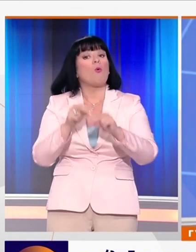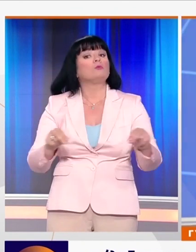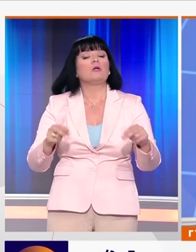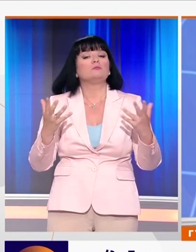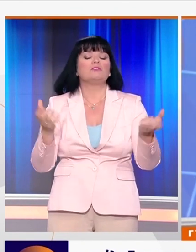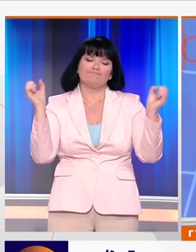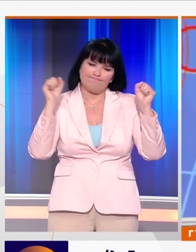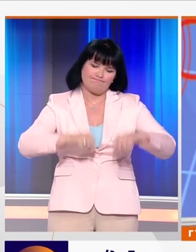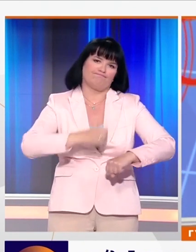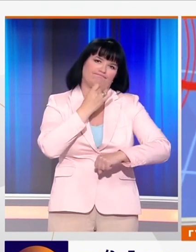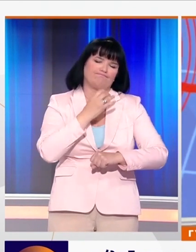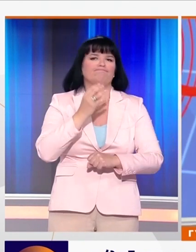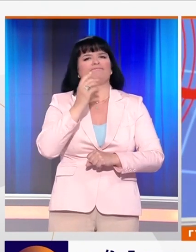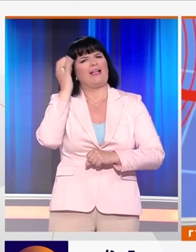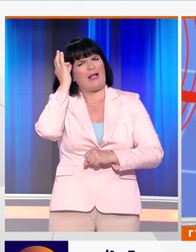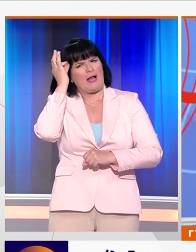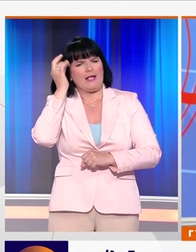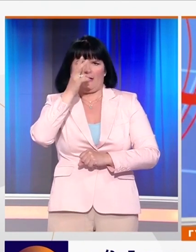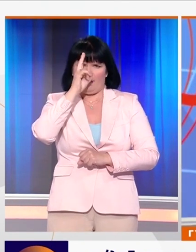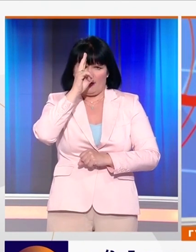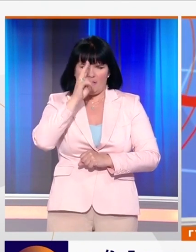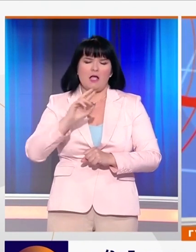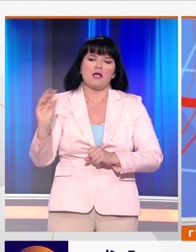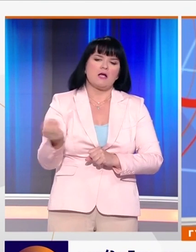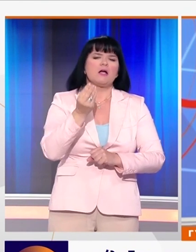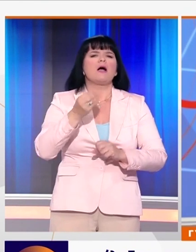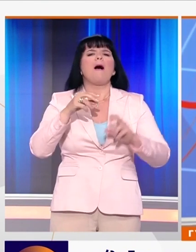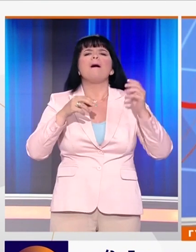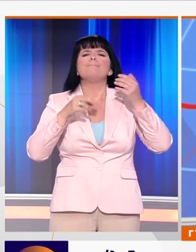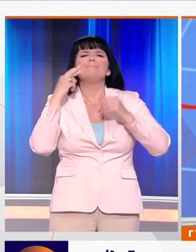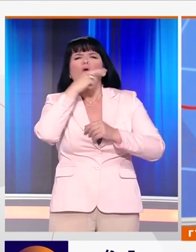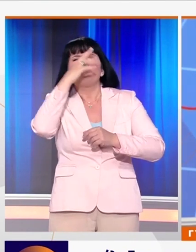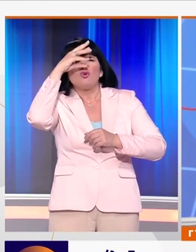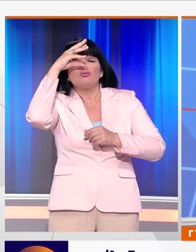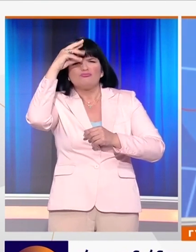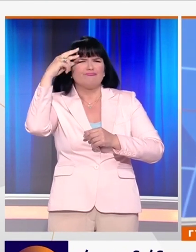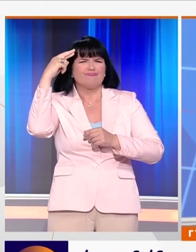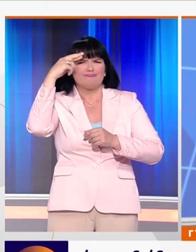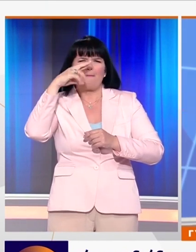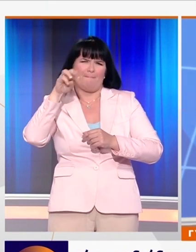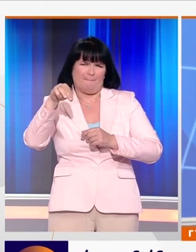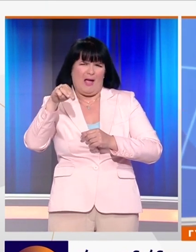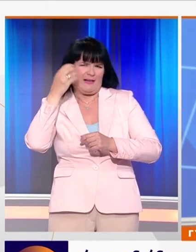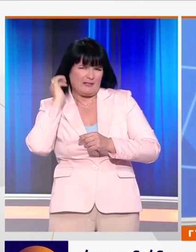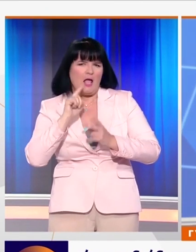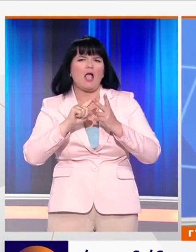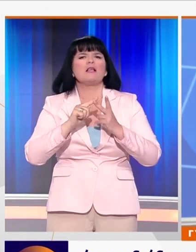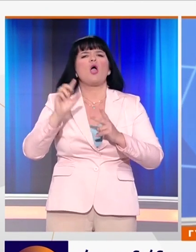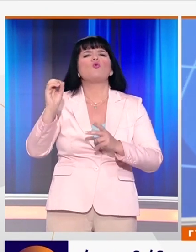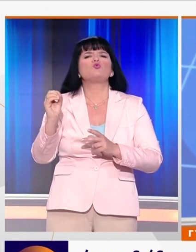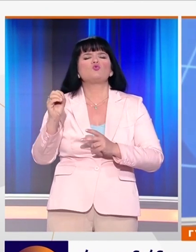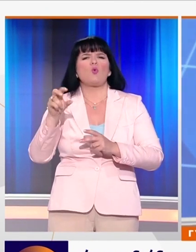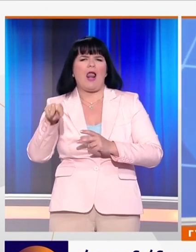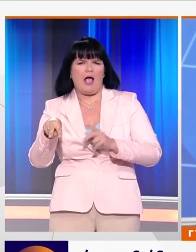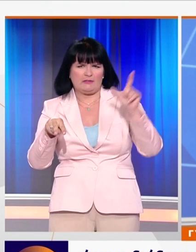σκληρό συμμεβασμό μεταξύ Γαλλίας και Γερμανίας. Η εκλεκτή της Μέρκελ, Ούρσουλα Φορντερ Λάιεν, είναι η διάδοχος του Ζάκλον Τιούνκερ στη